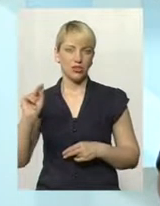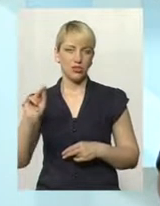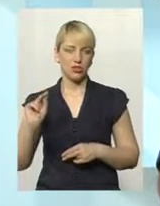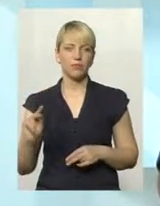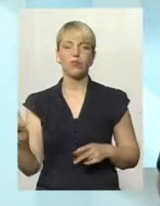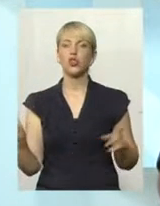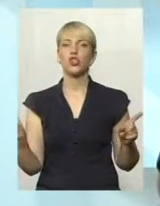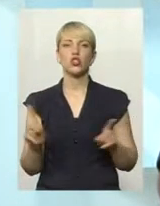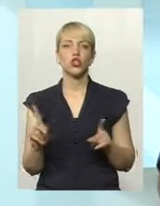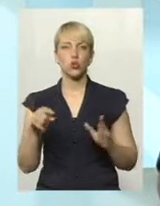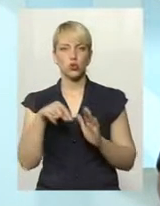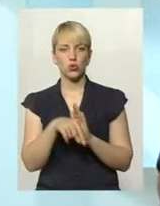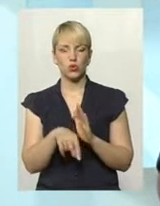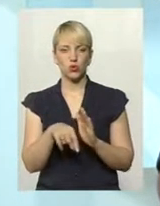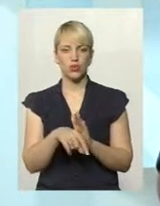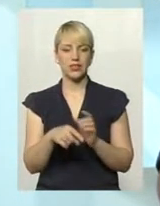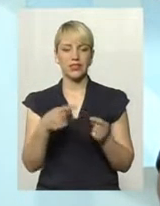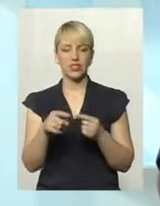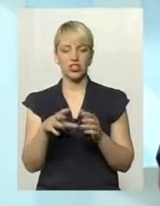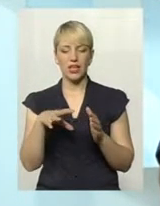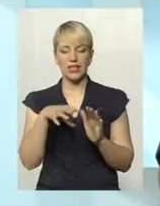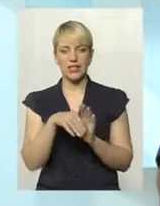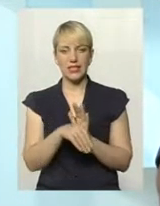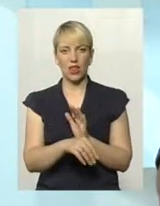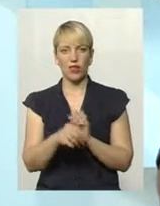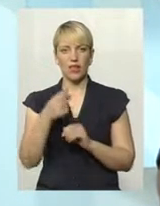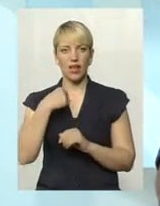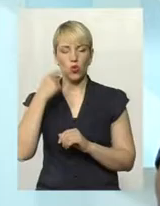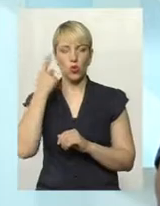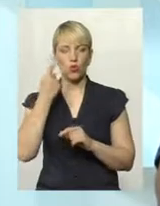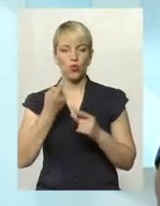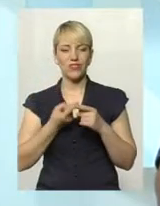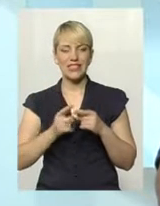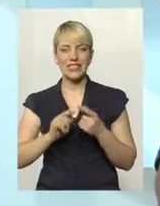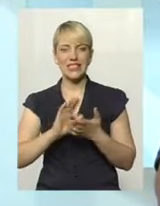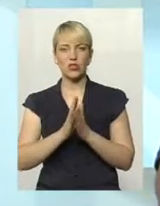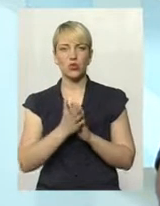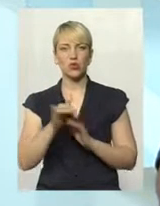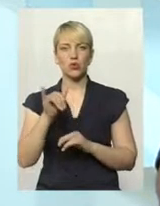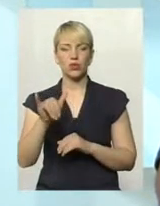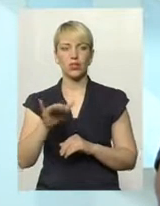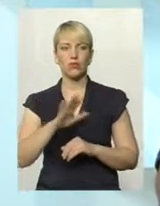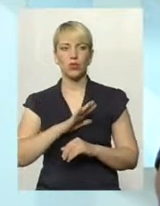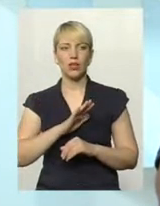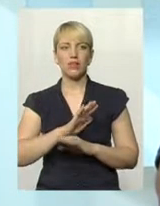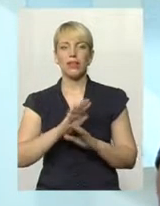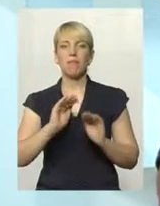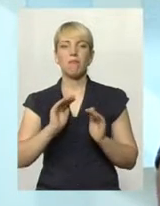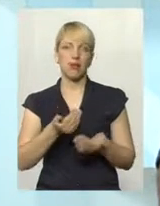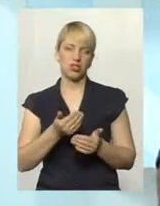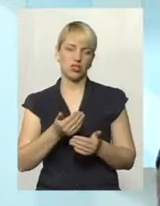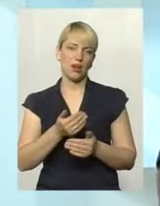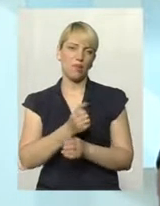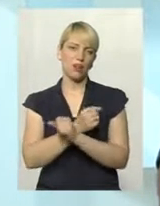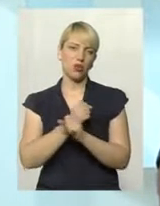Що стосується інших складових, то я, напевно, думаю, що в цій ситуації в них найменше було патріотизму, тому